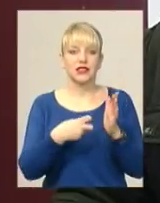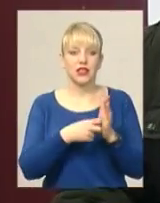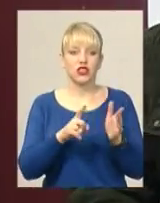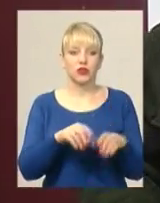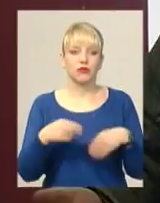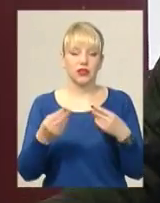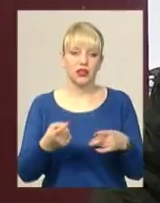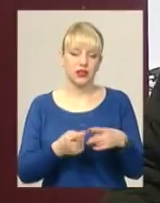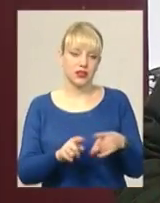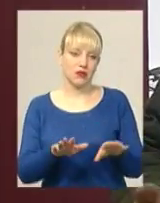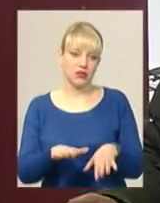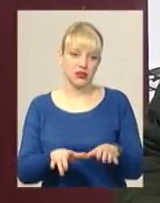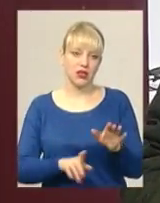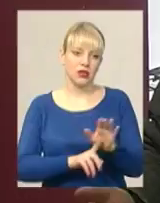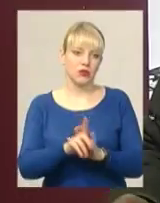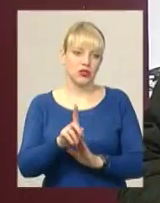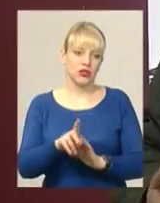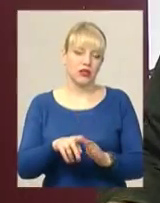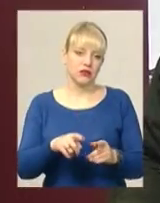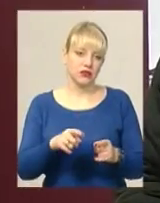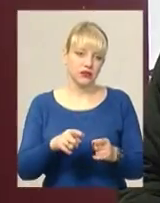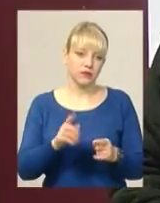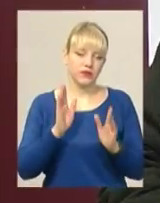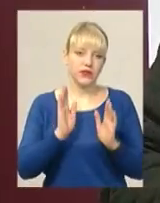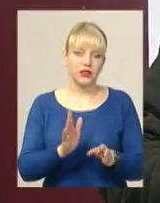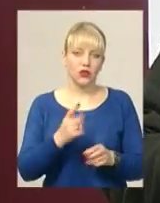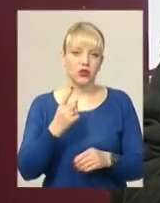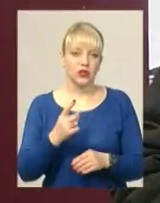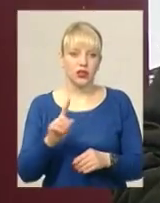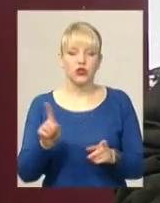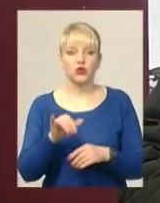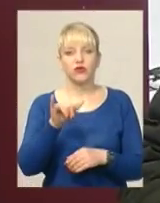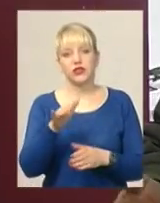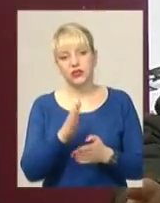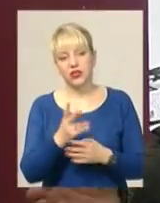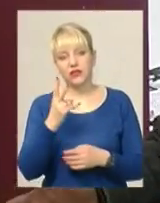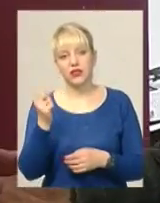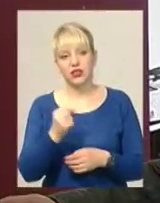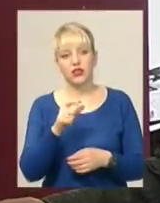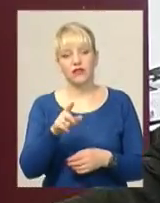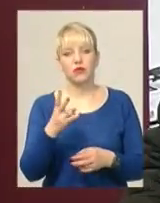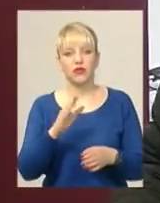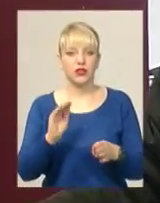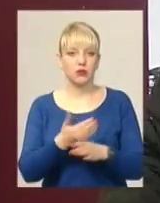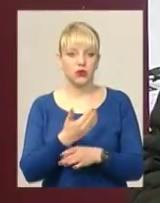це місце, починається листа, приходить тільки одне. Що у вас є там дві неділі і ви маєте демонтувати ваш бігборд. І все.